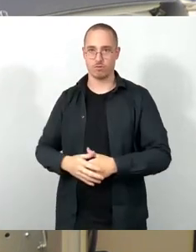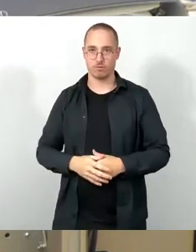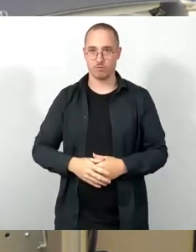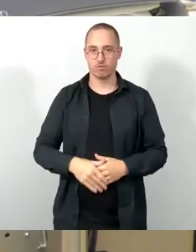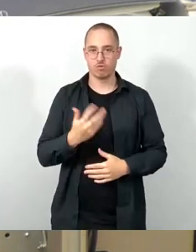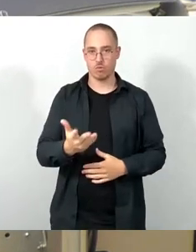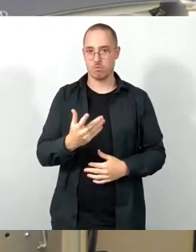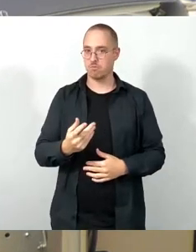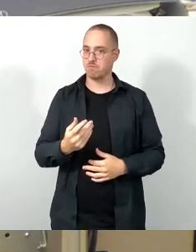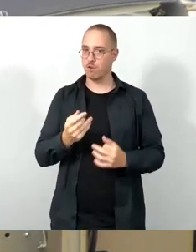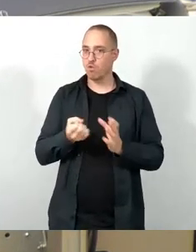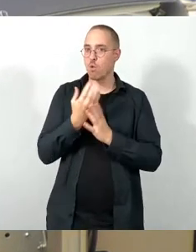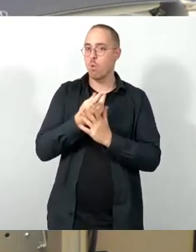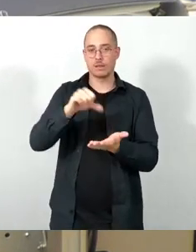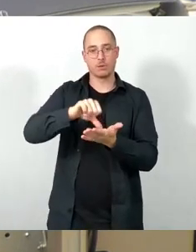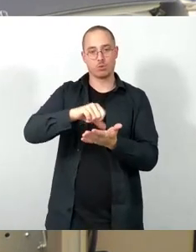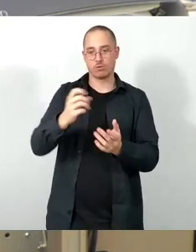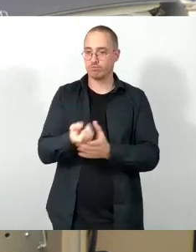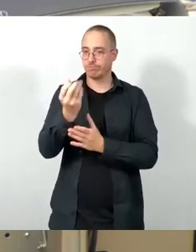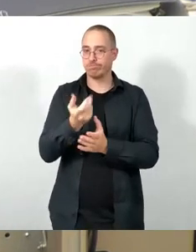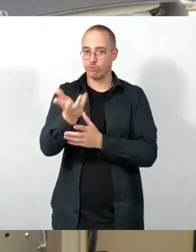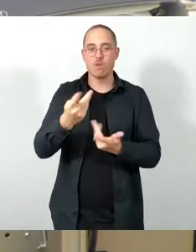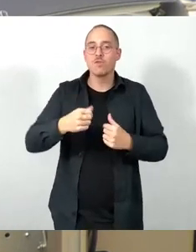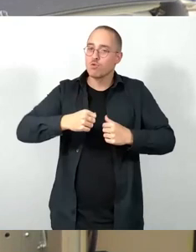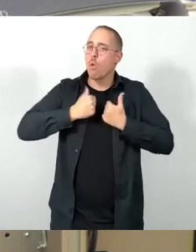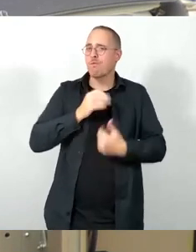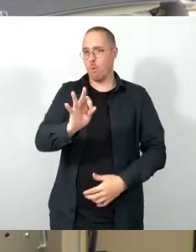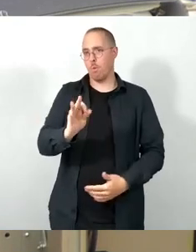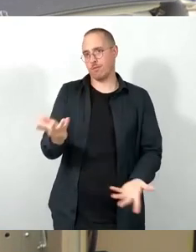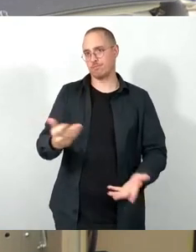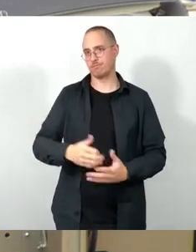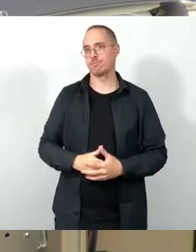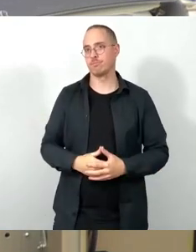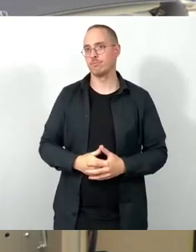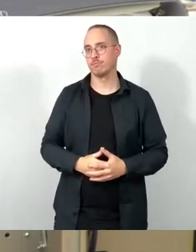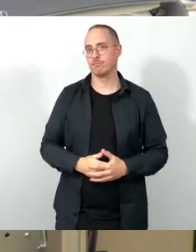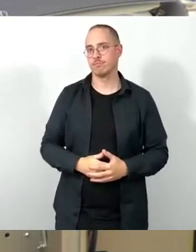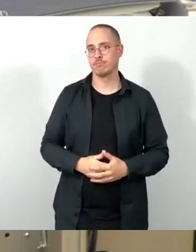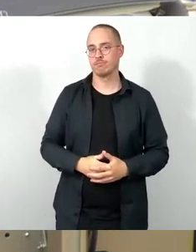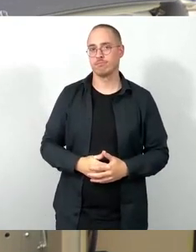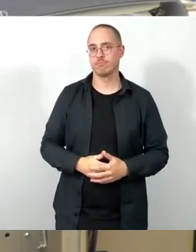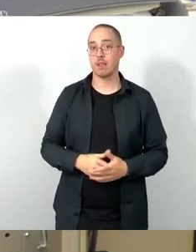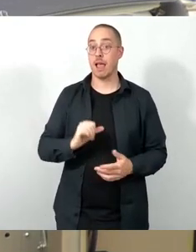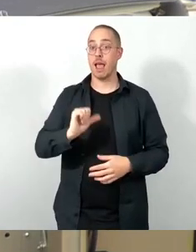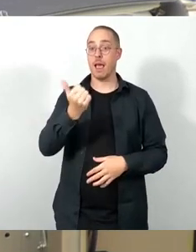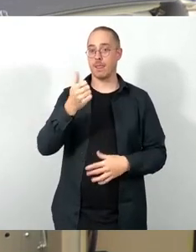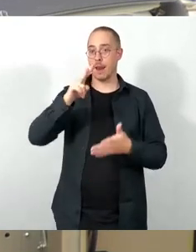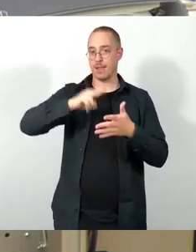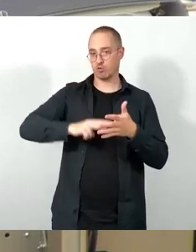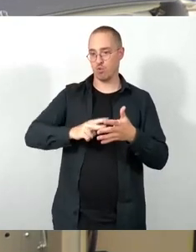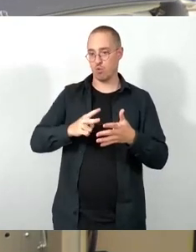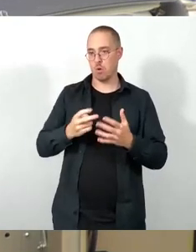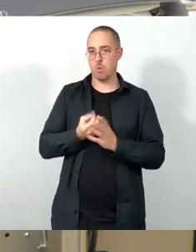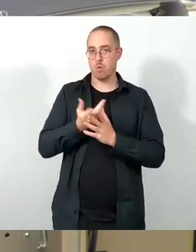spontan, so beglücken soll. Und ich hatte in der ersten Lesung im Kulturausschuss beantragt, dass wir bis zur